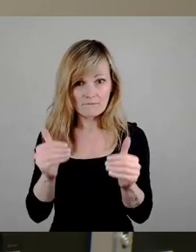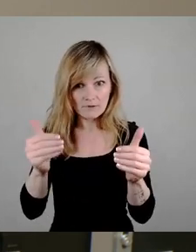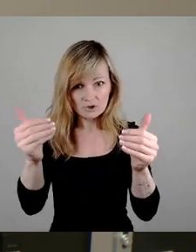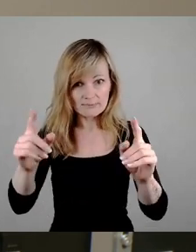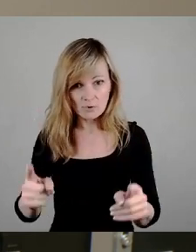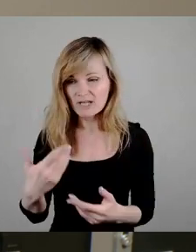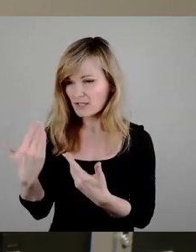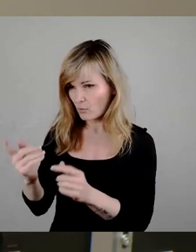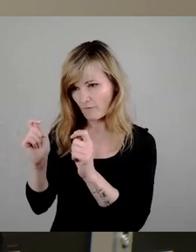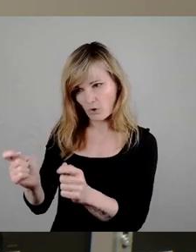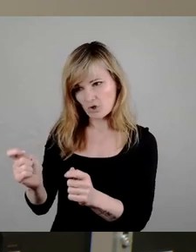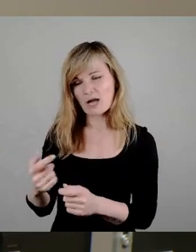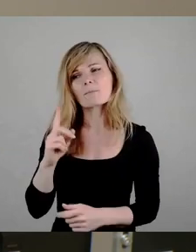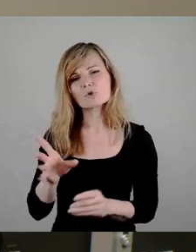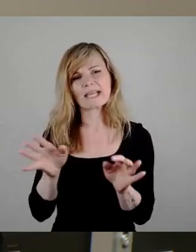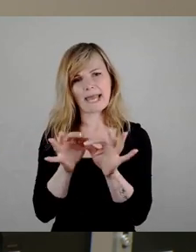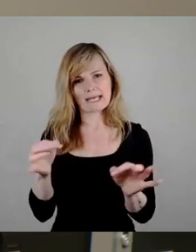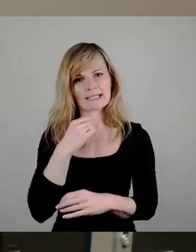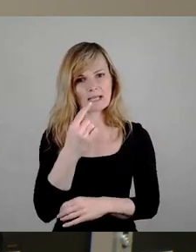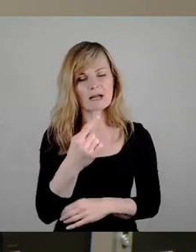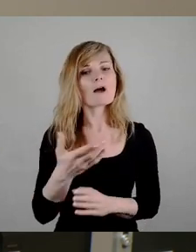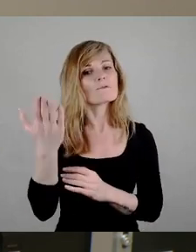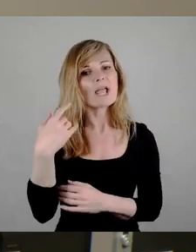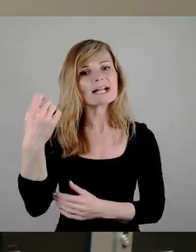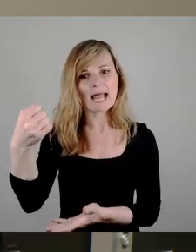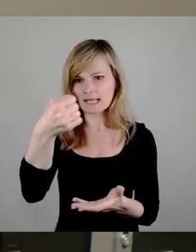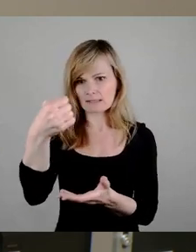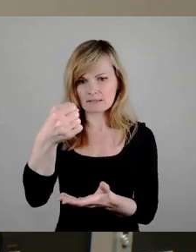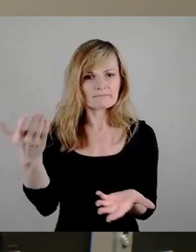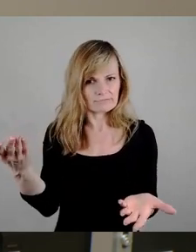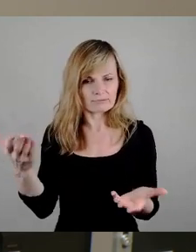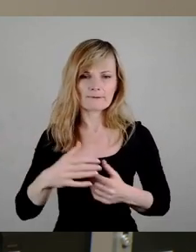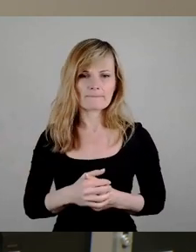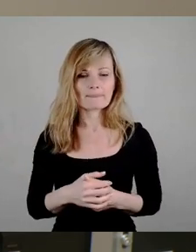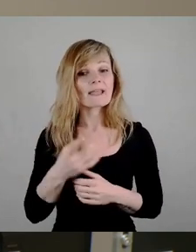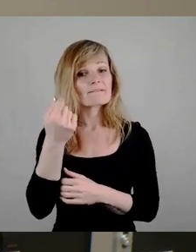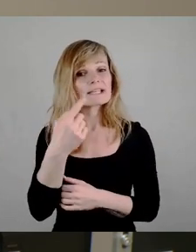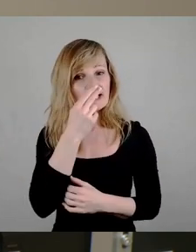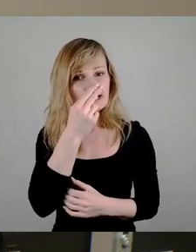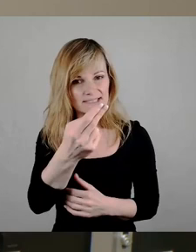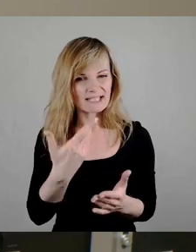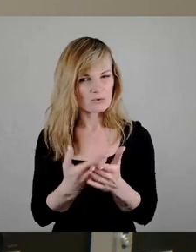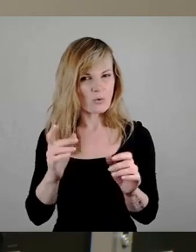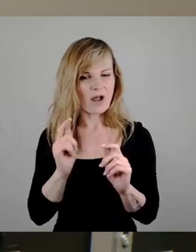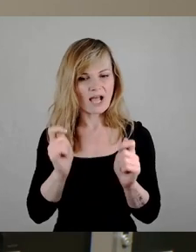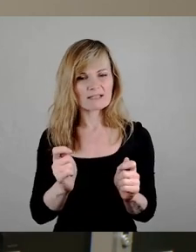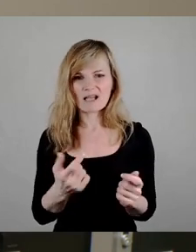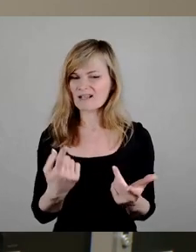man die Ehrlichkeit haben und auch sagen, woher das Geld kommen soll. Aber nicht nur aus finanzieller Sicht kommt dieser Antrag hier zur Unzeit.